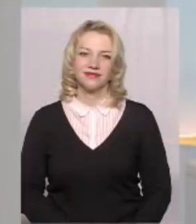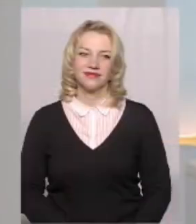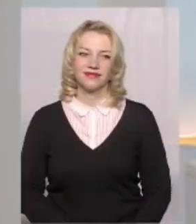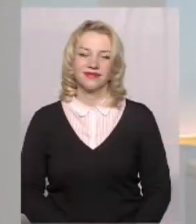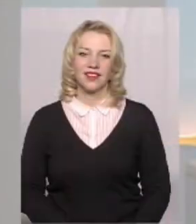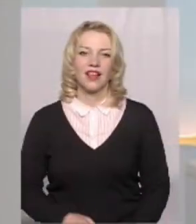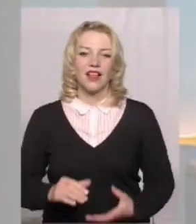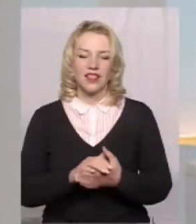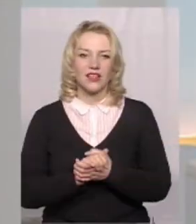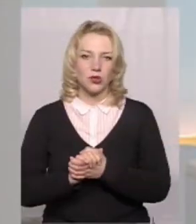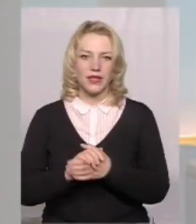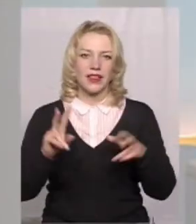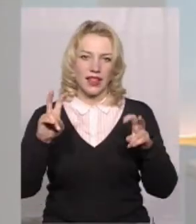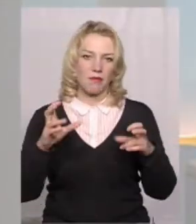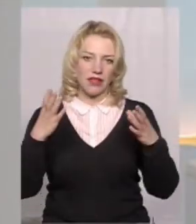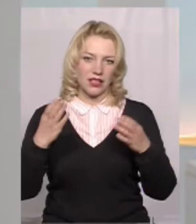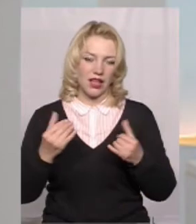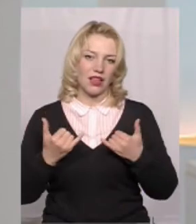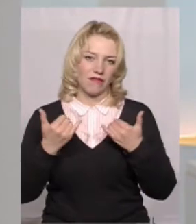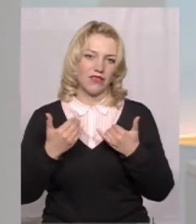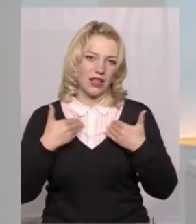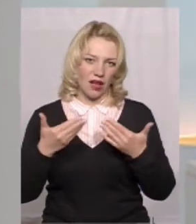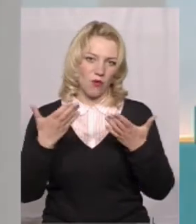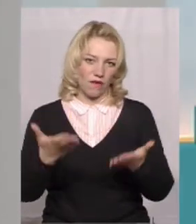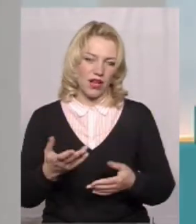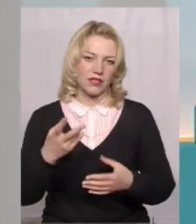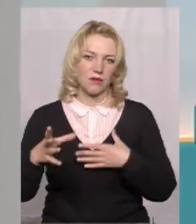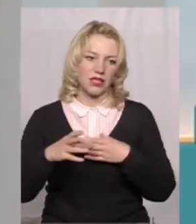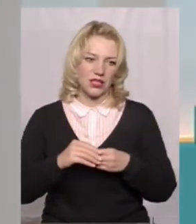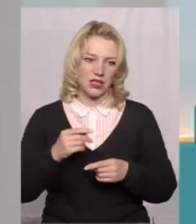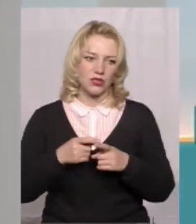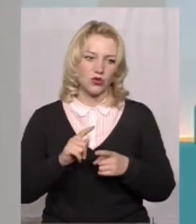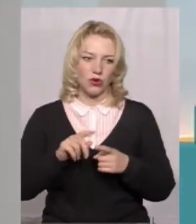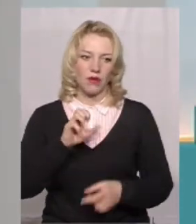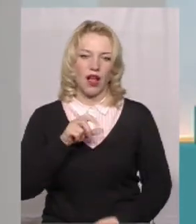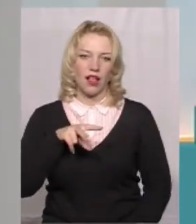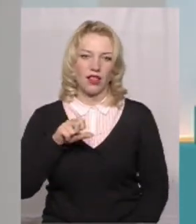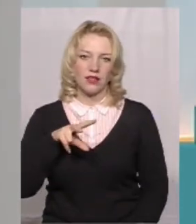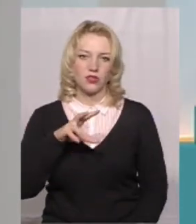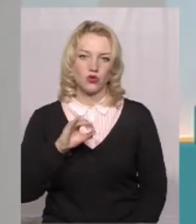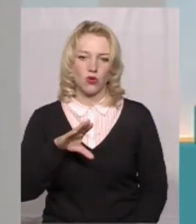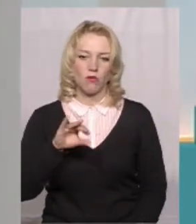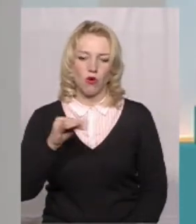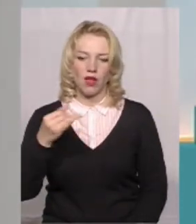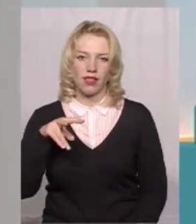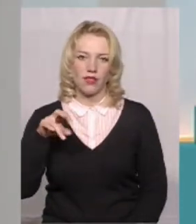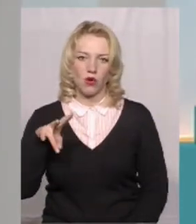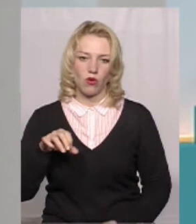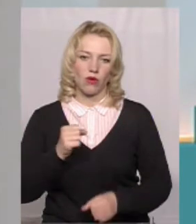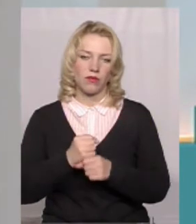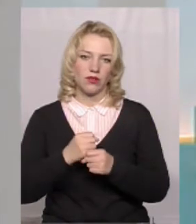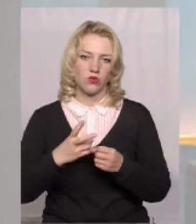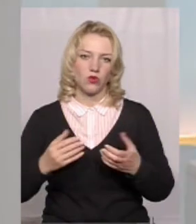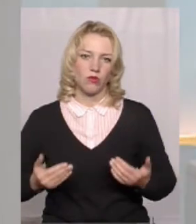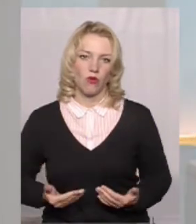На Суспільному тема дня. Вітаю вас. Ми з прикладачкою нашествою мову Оксаною Фіновською працюємо для вас